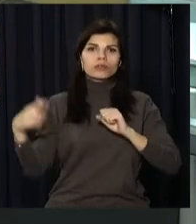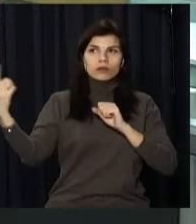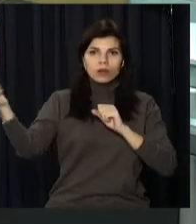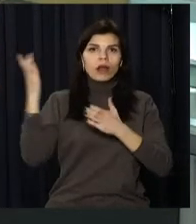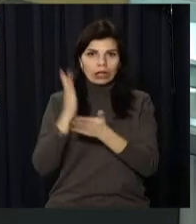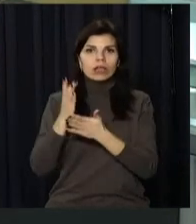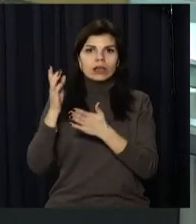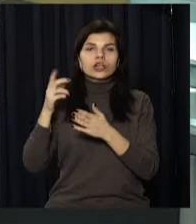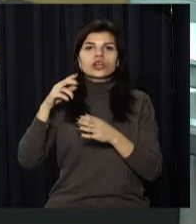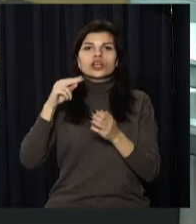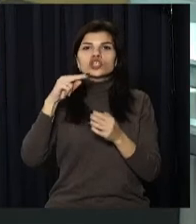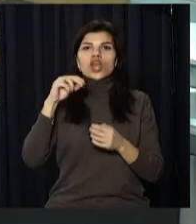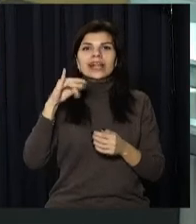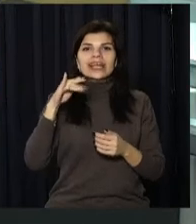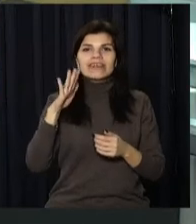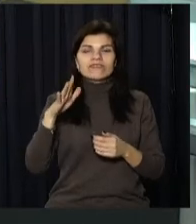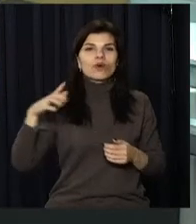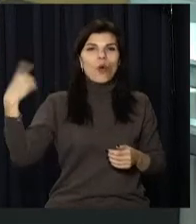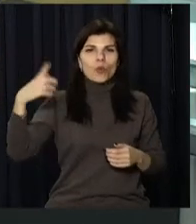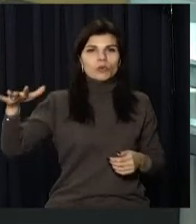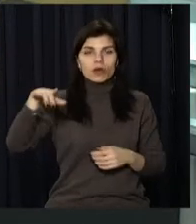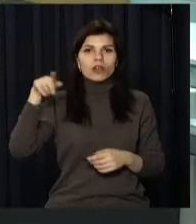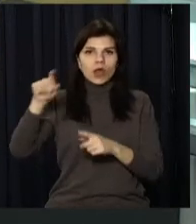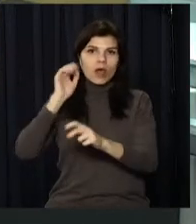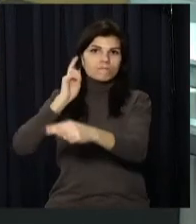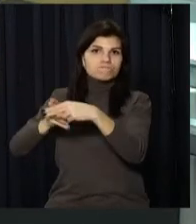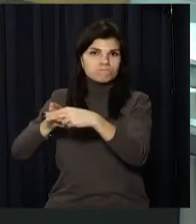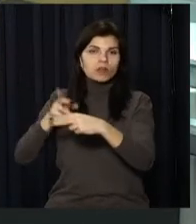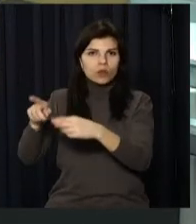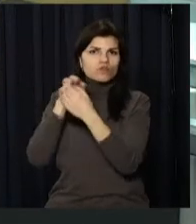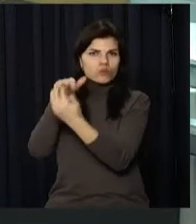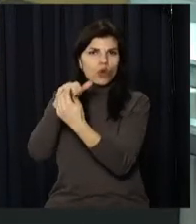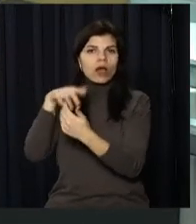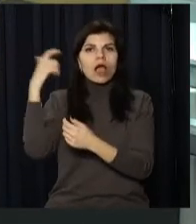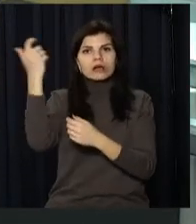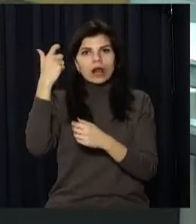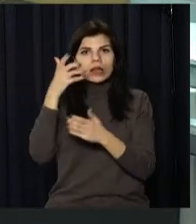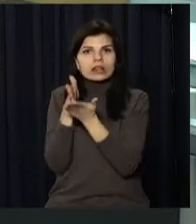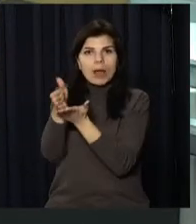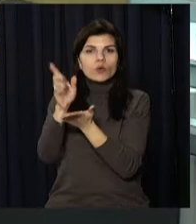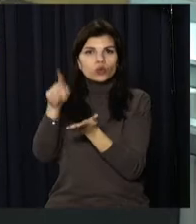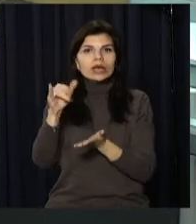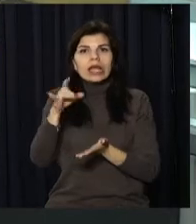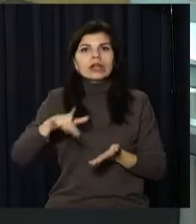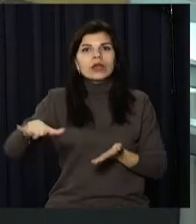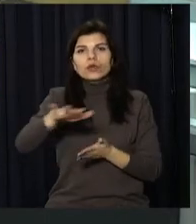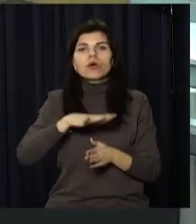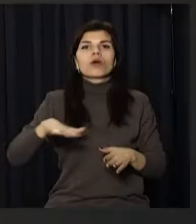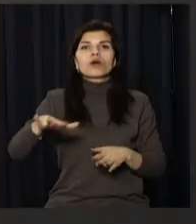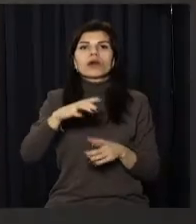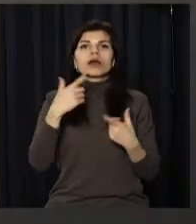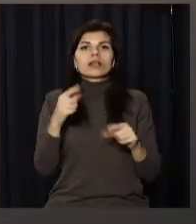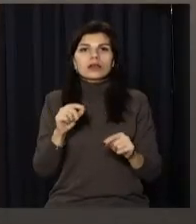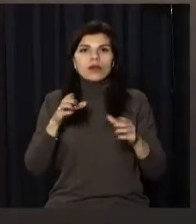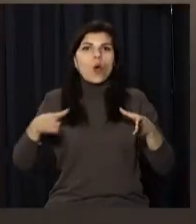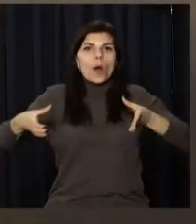втрати. У Чернігівській області вдалося зупинити противника. Важкі бої ведуться на Харківському напрямку та в районі проведення операції об